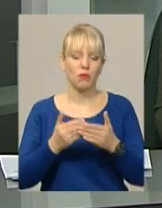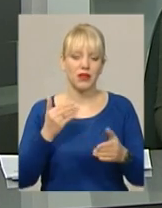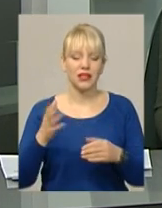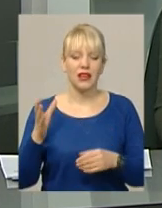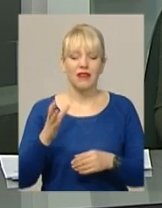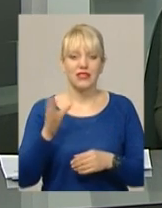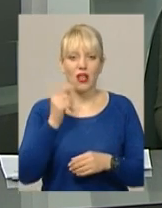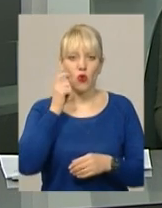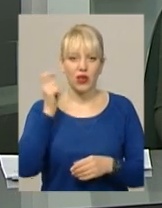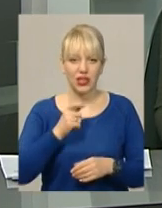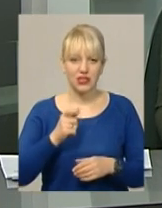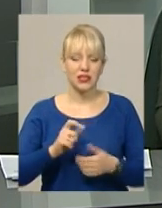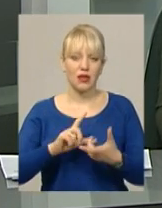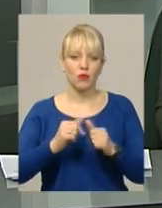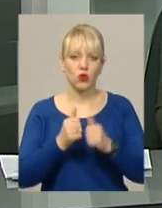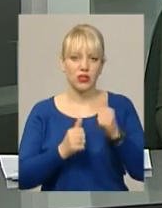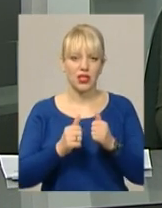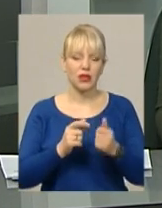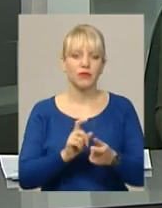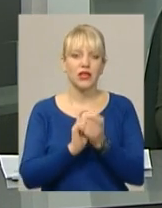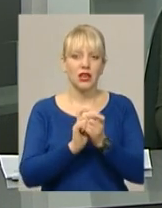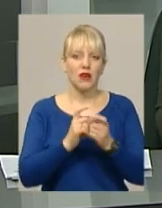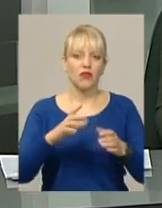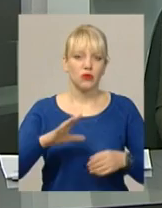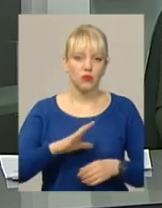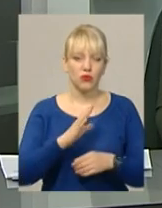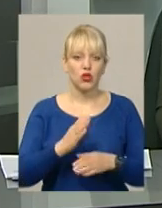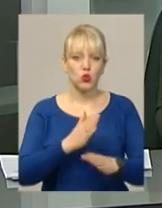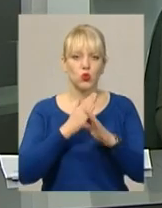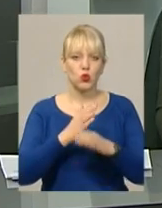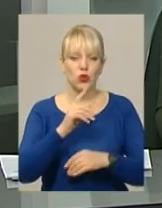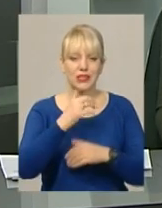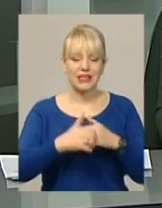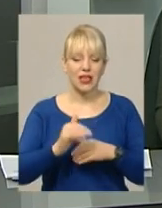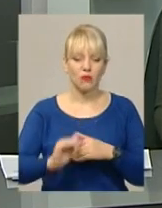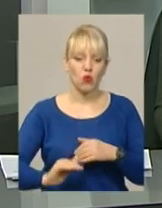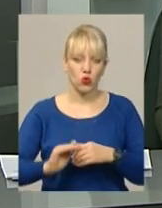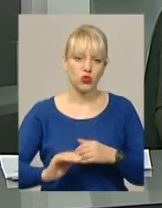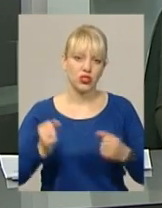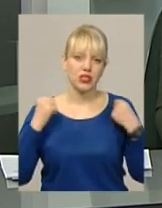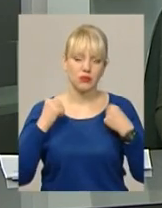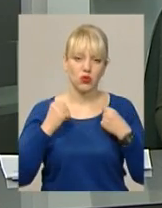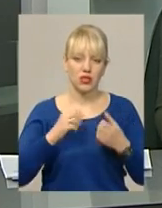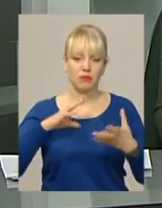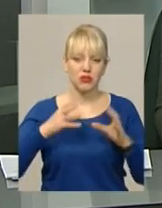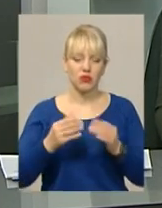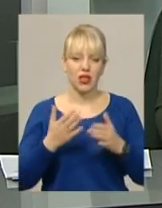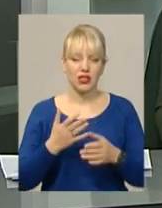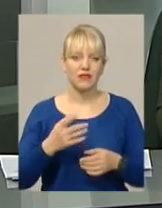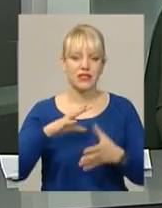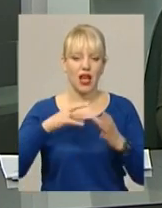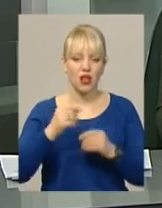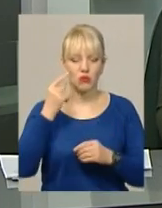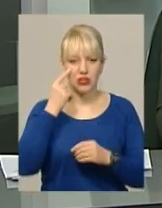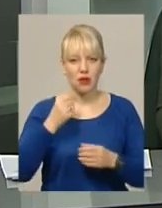турніром зі східних єдиноборств у Хмельницькому провели відкритий турнір з дзюдо серед молодших спортсменів. За підсумками яких, у загальному заліку